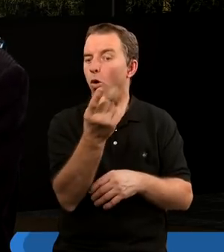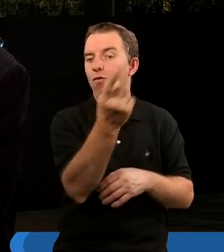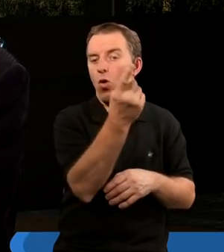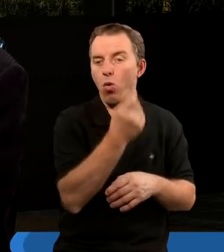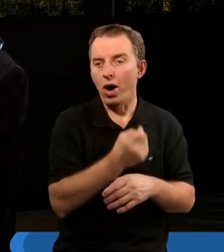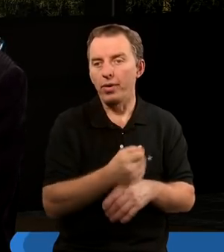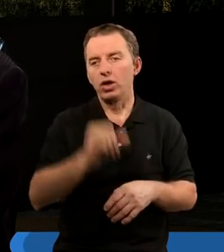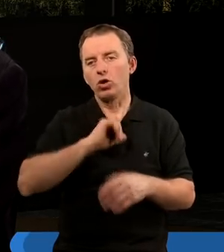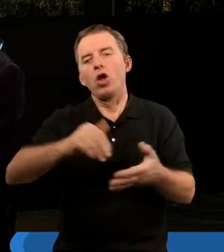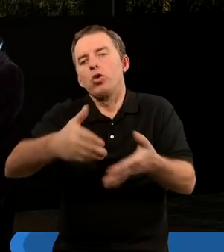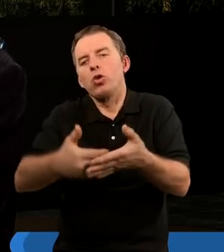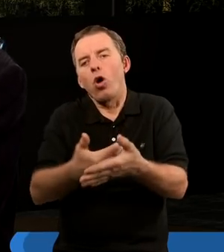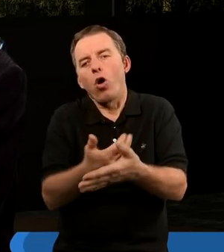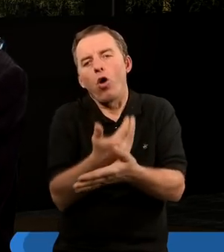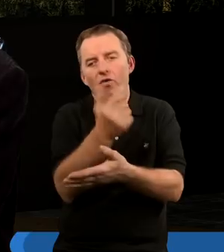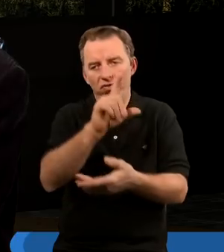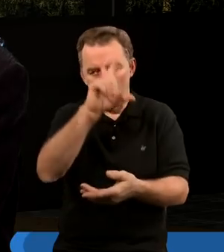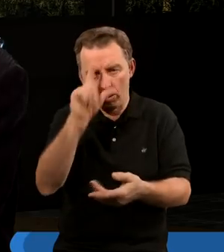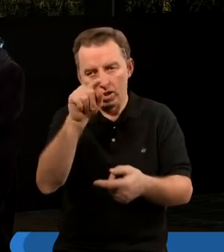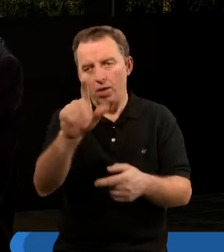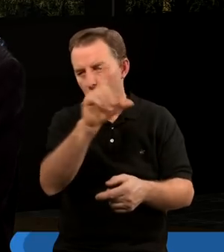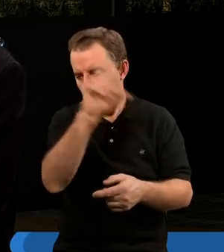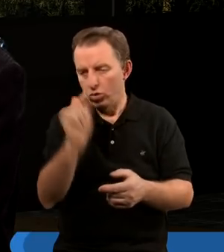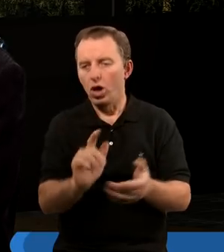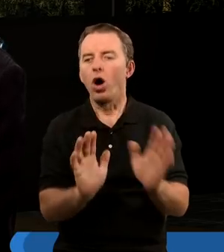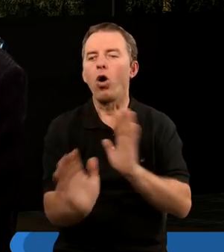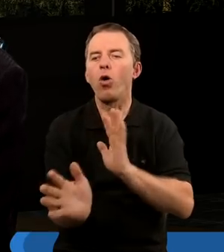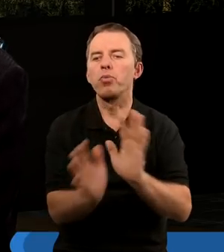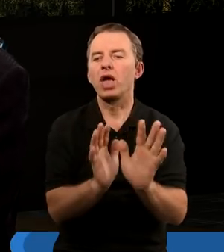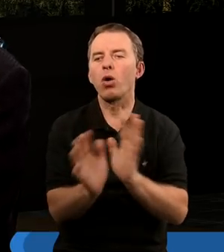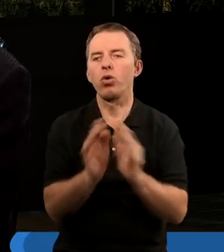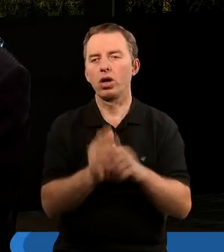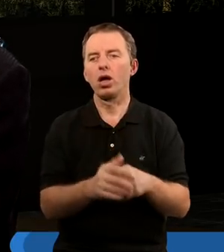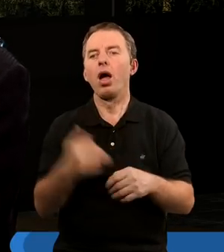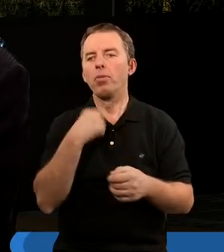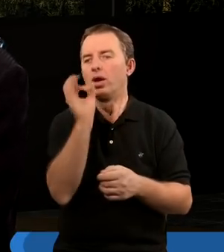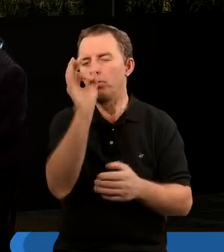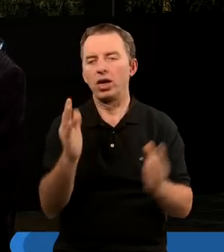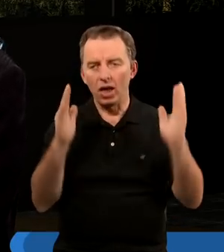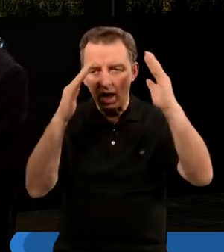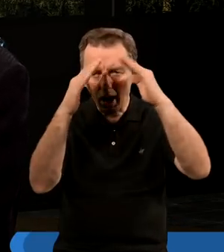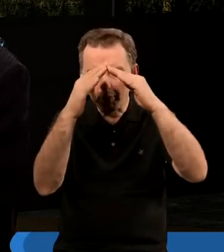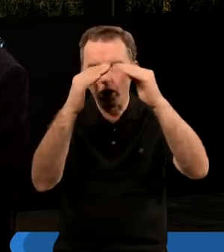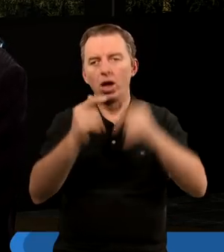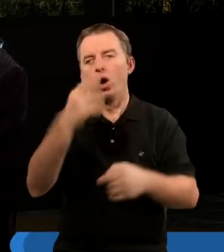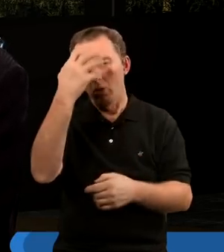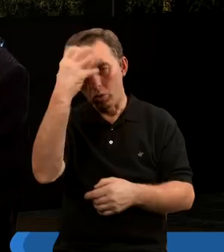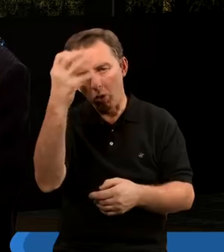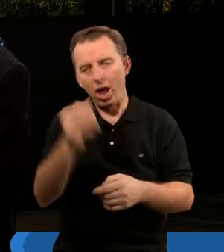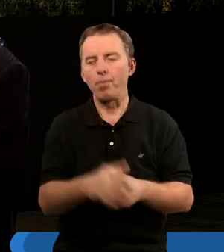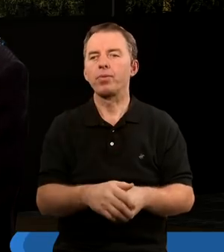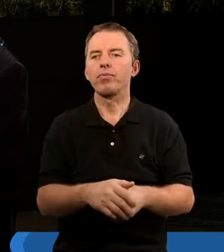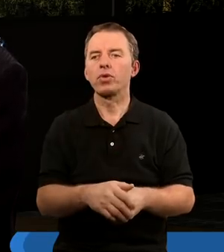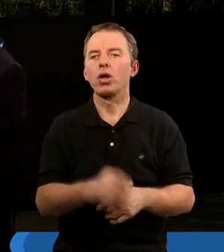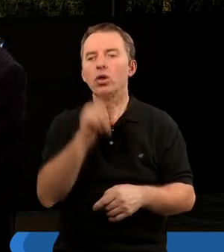ten nowy lud. Ty się teraz tym ludem opiekujesz, ażeby byli kapłanami, królami.